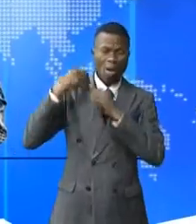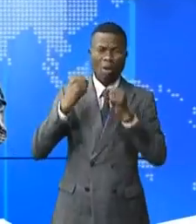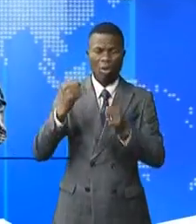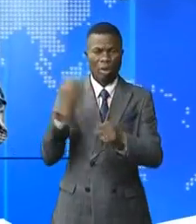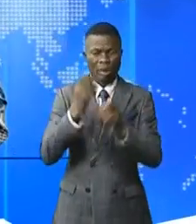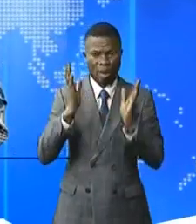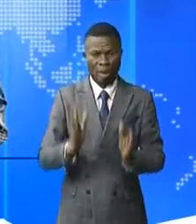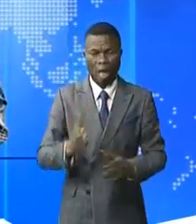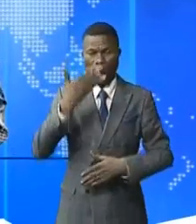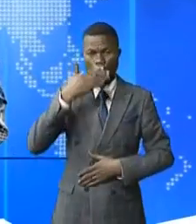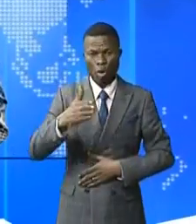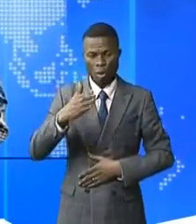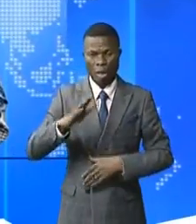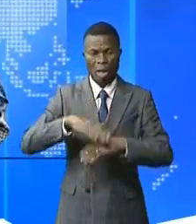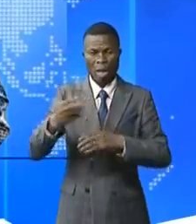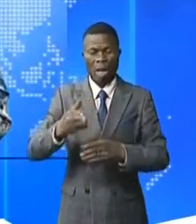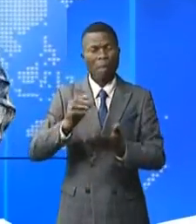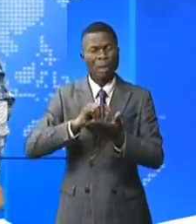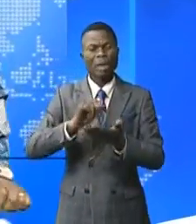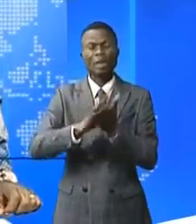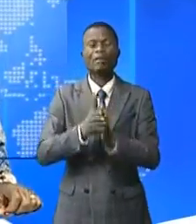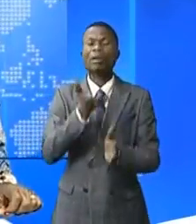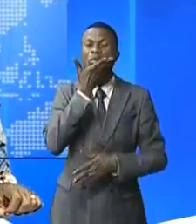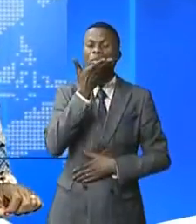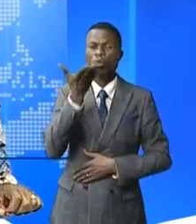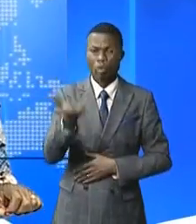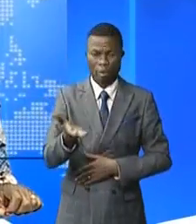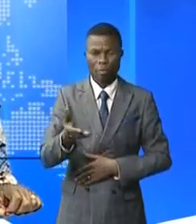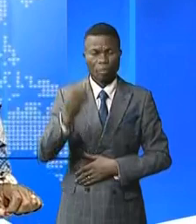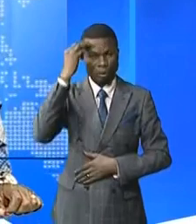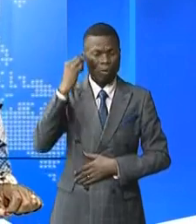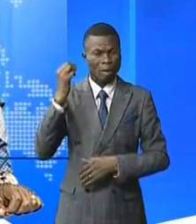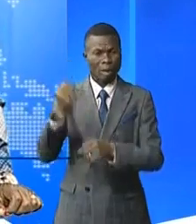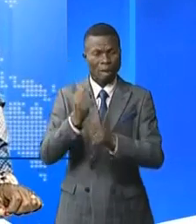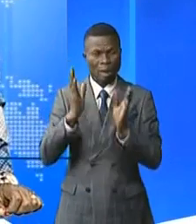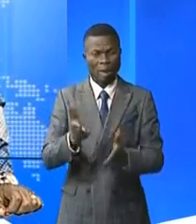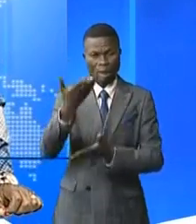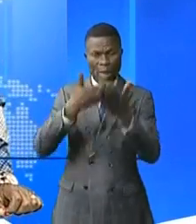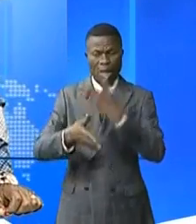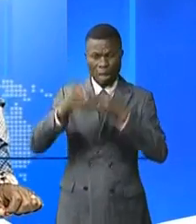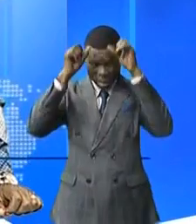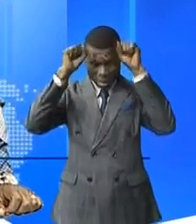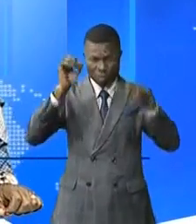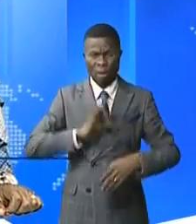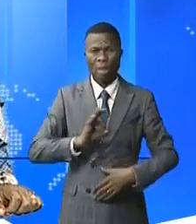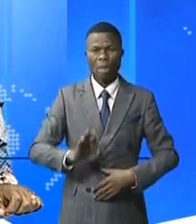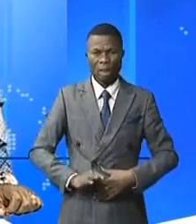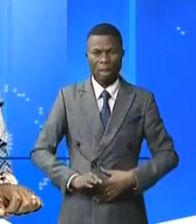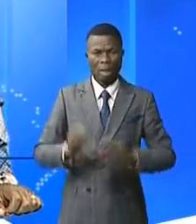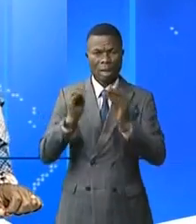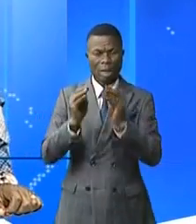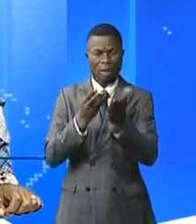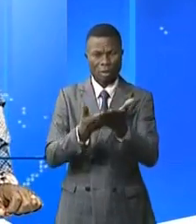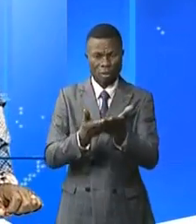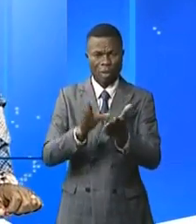de travailleurs après la retraite. La ministre de l'Emploi a représenté le chef de l'État à ses